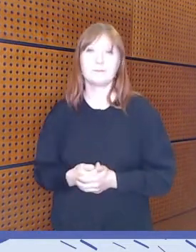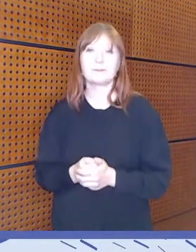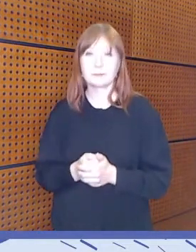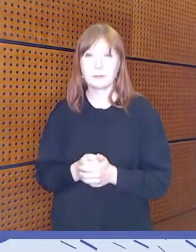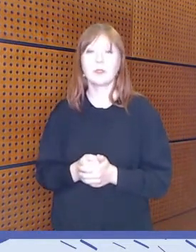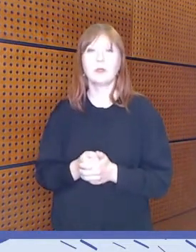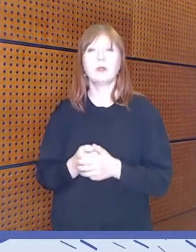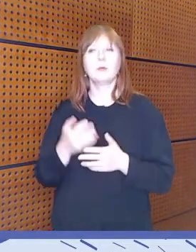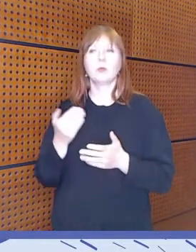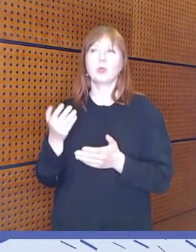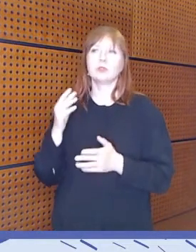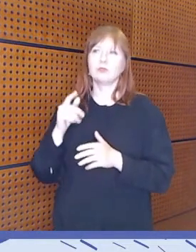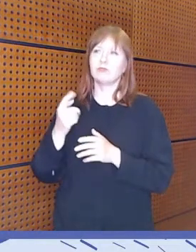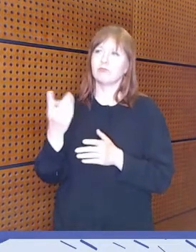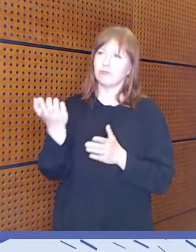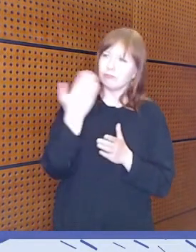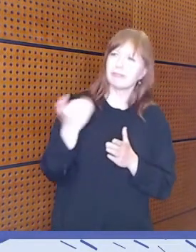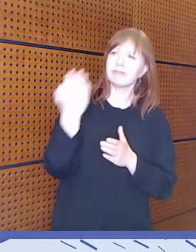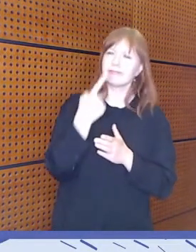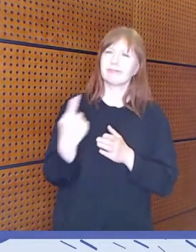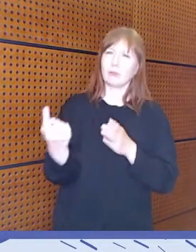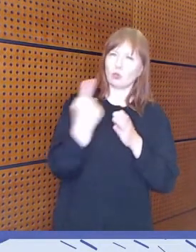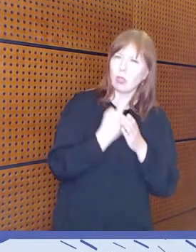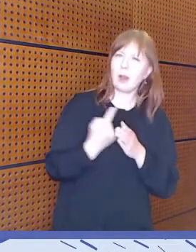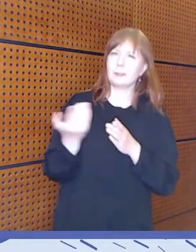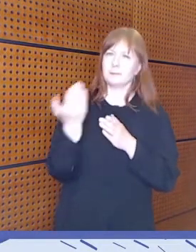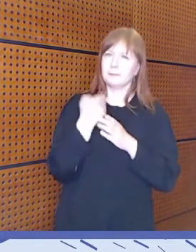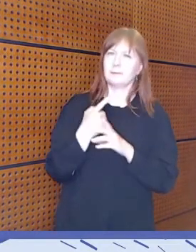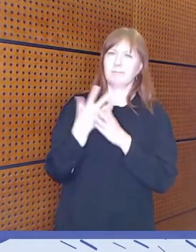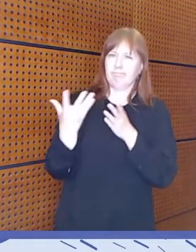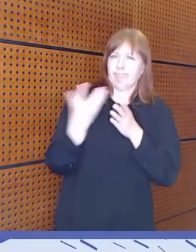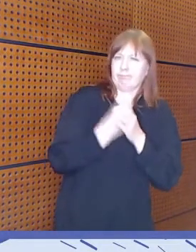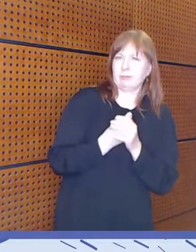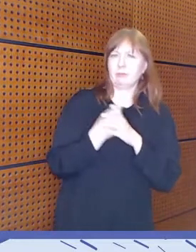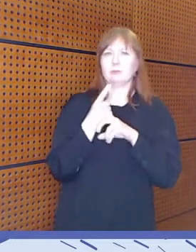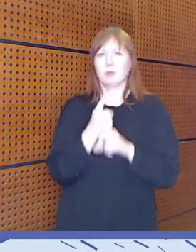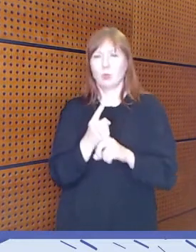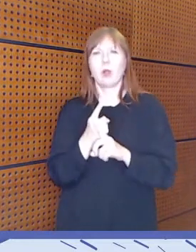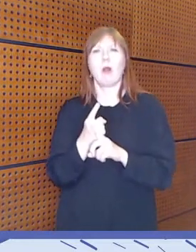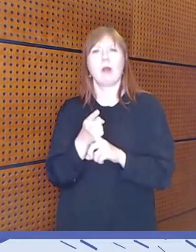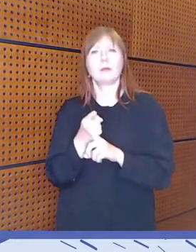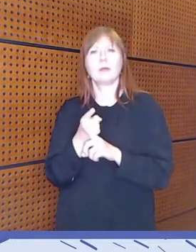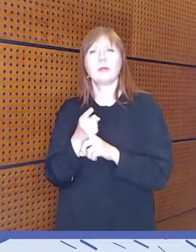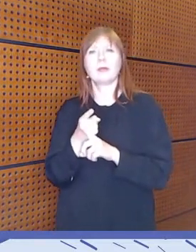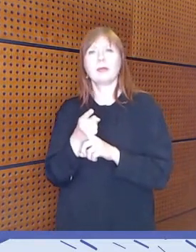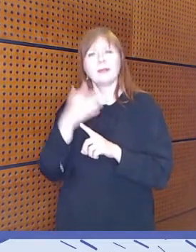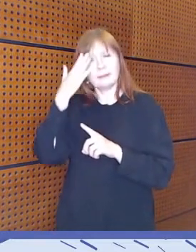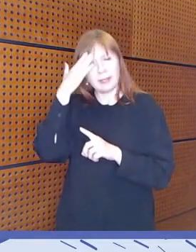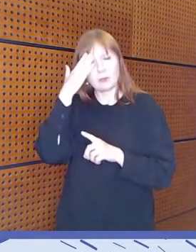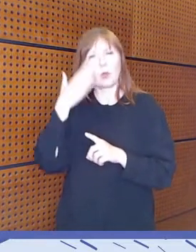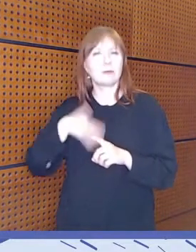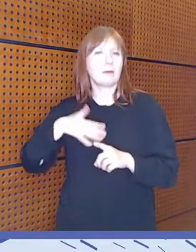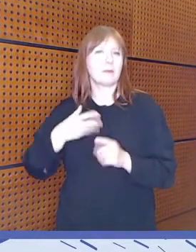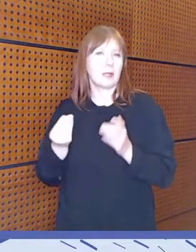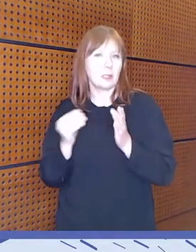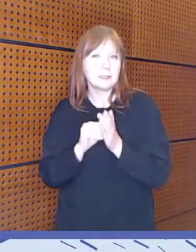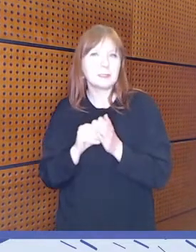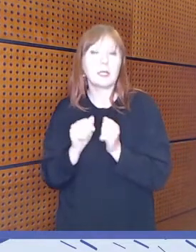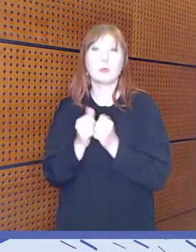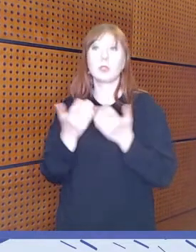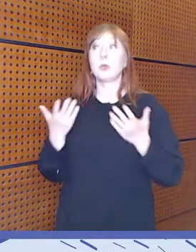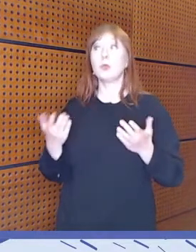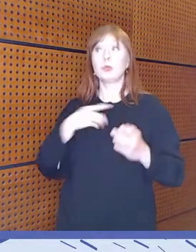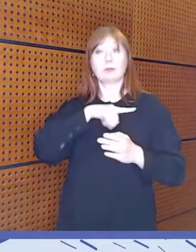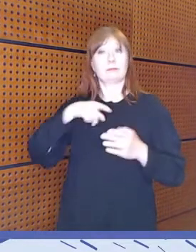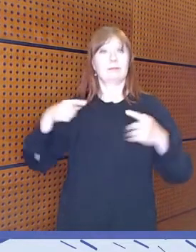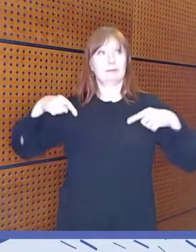Ja osallistaa ja ne olikin näissä toimenpiteissä hyvin esillä ja tietoa tarvitaan lisää. Mutta se, että nyt me ollaan tässä, nyt meillä on